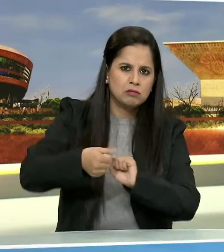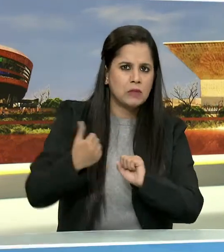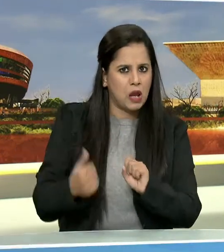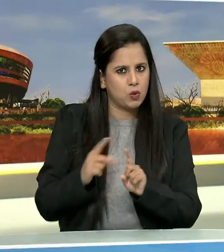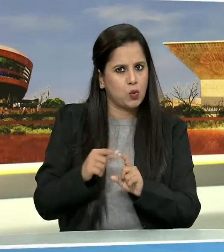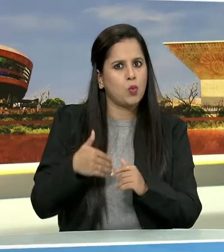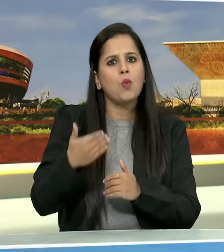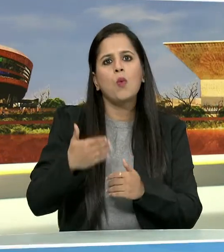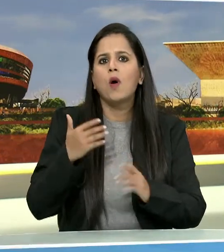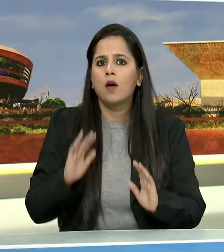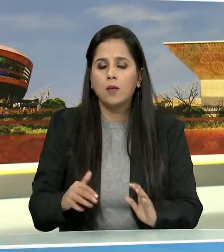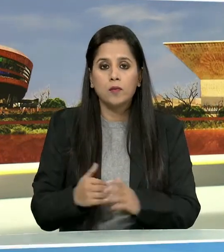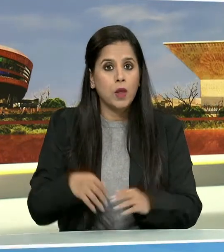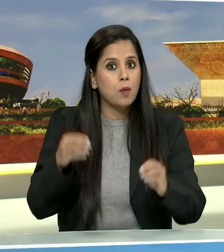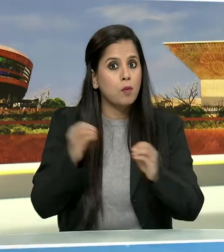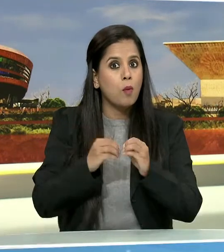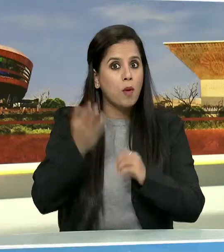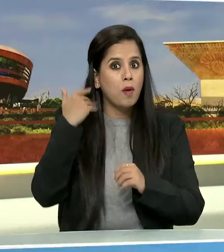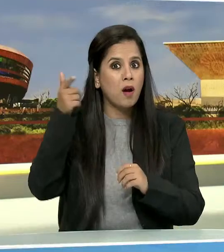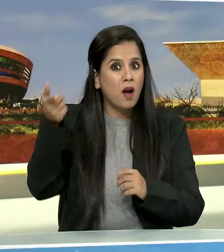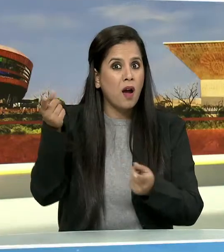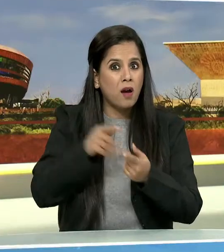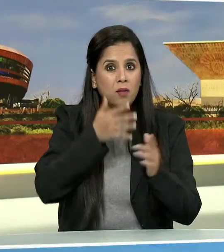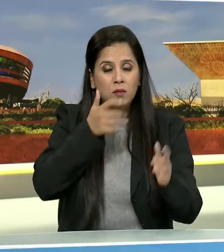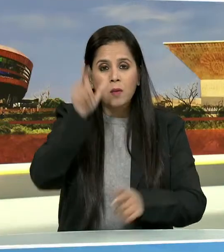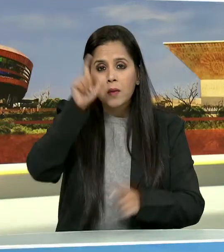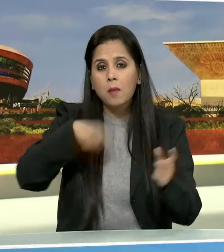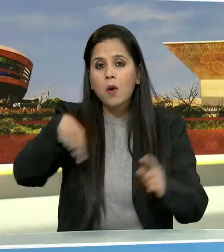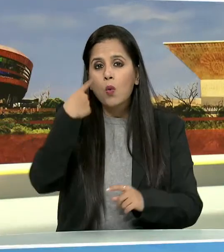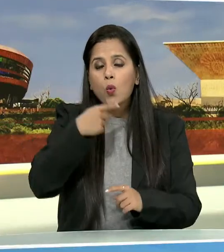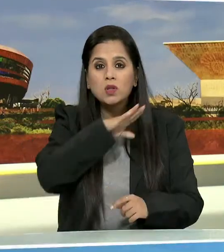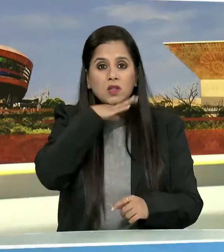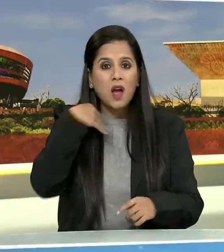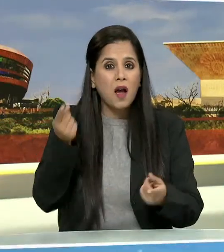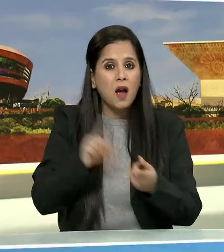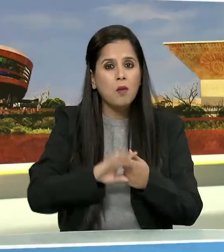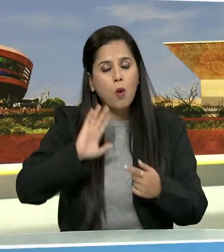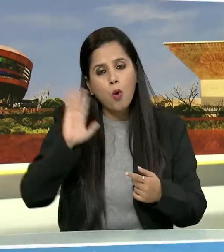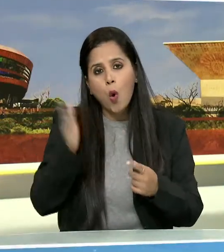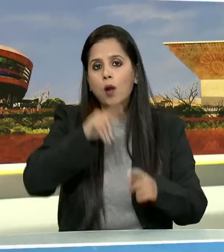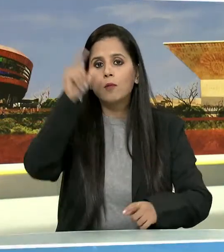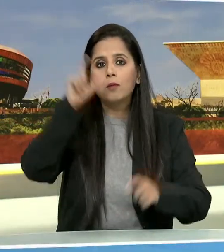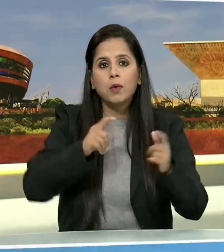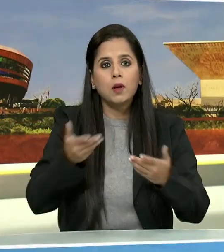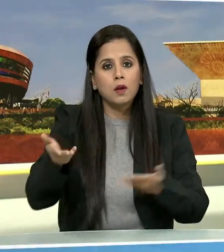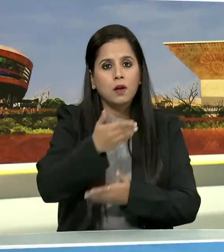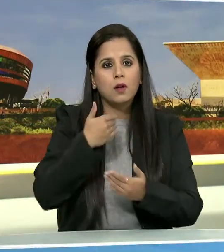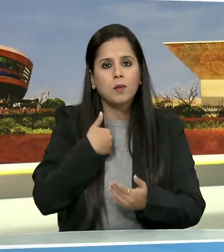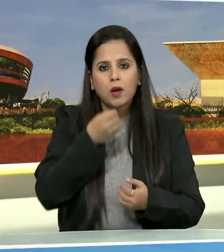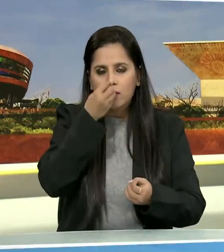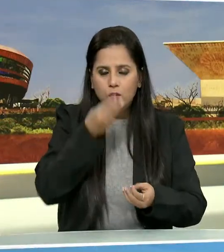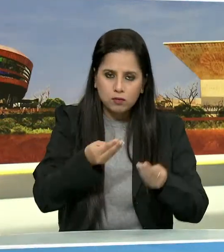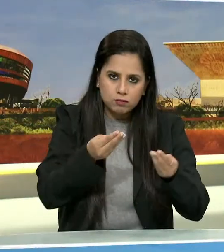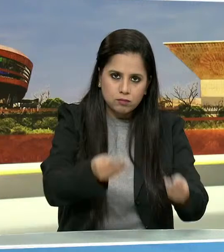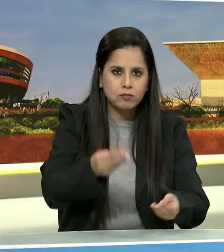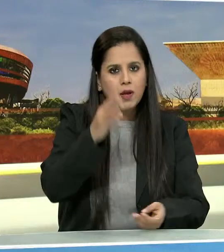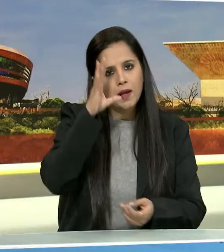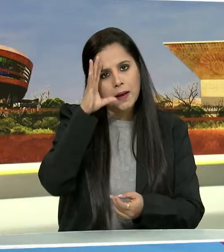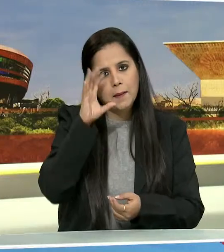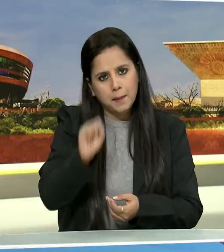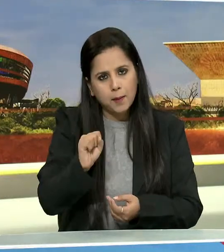हैं मुंबई हमले में अपना जीवन घवाने वाले सभी लोगों को मैं स्रधांजली देता हूँ